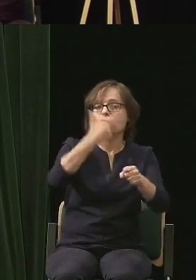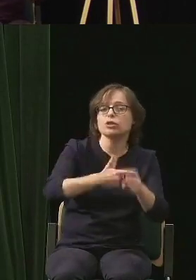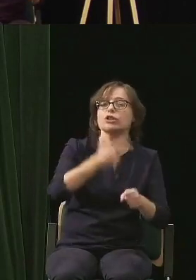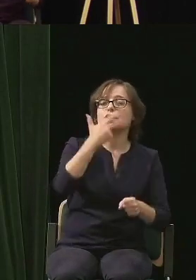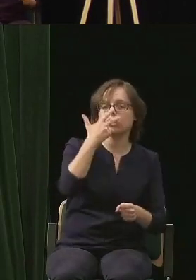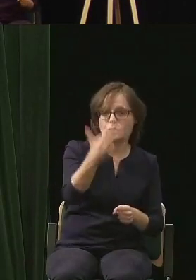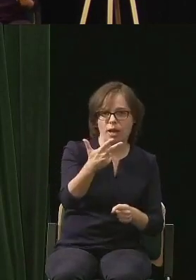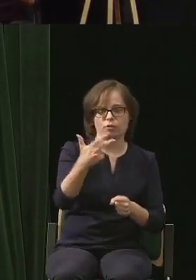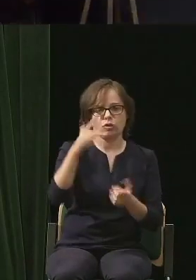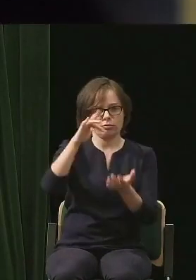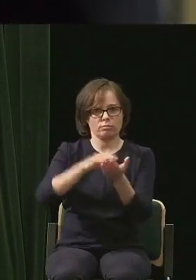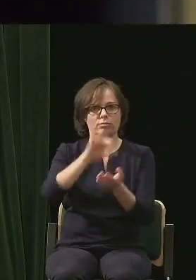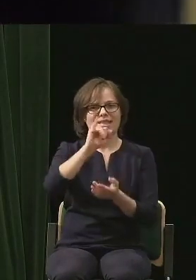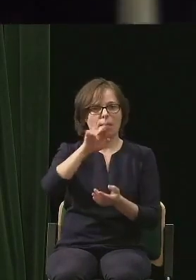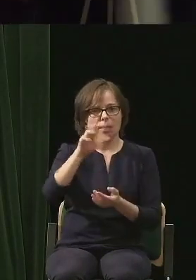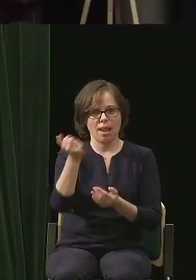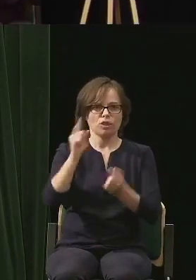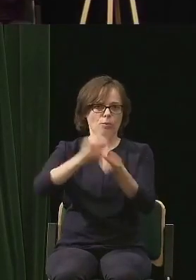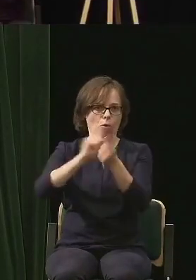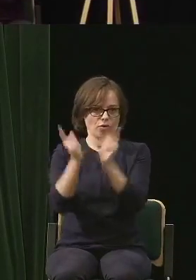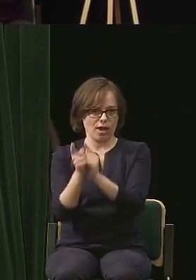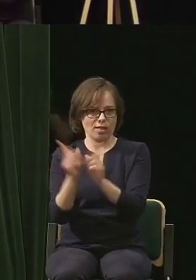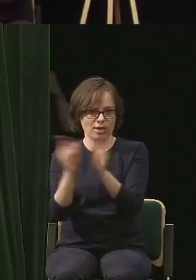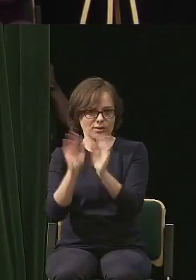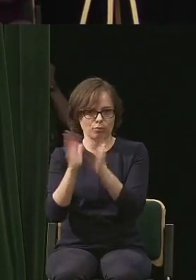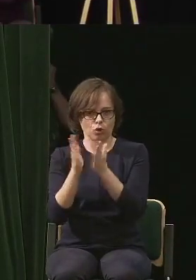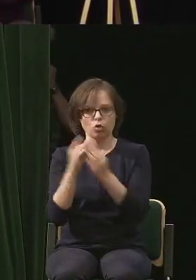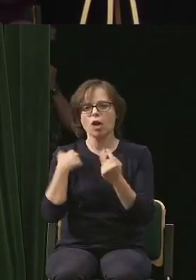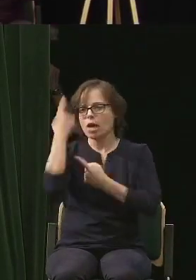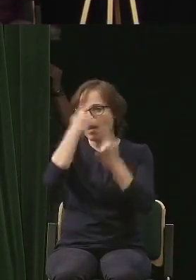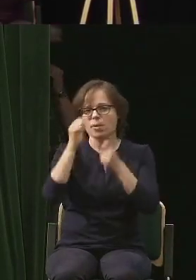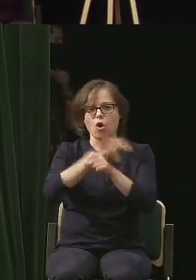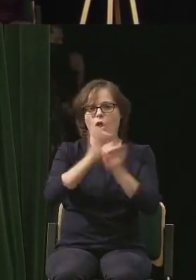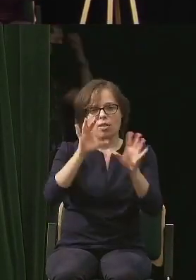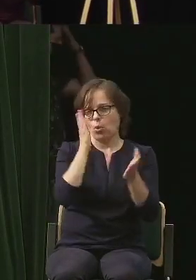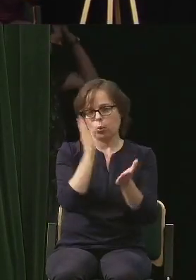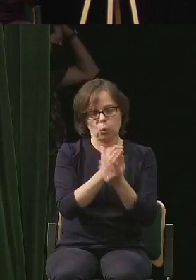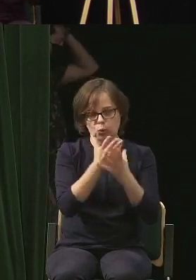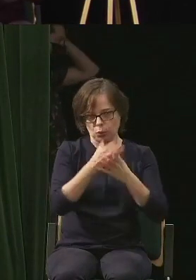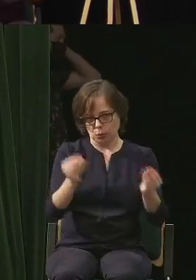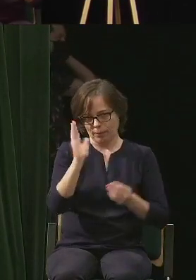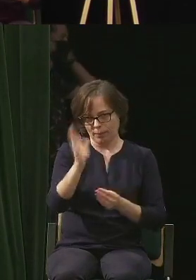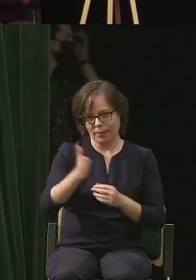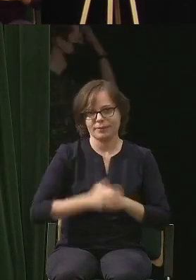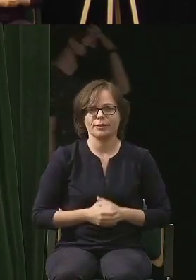Izabelińskie spotkania z książką. Myślę, że już nie będzie pandemii. Dziękuję.